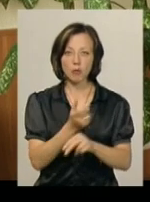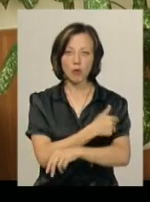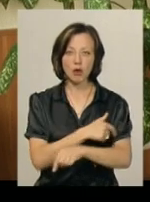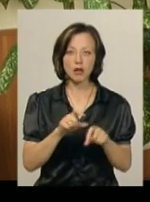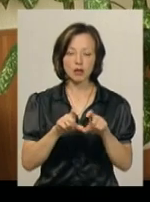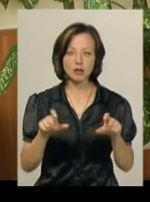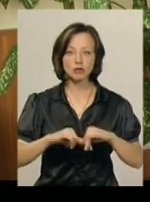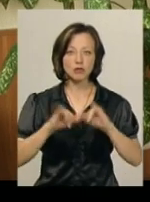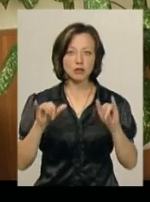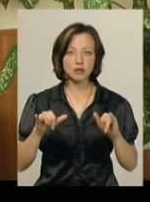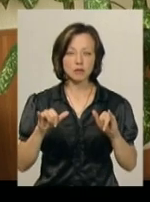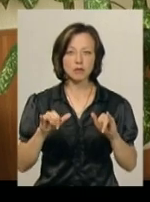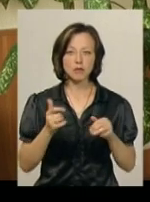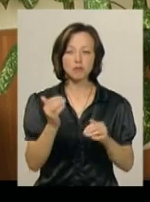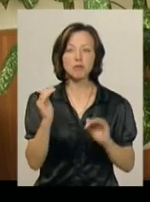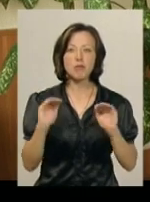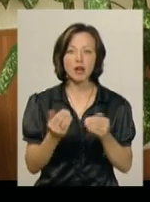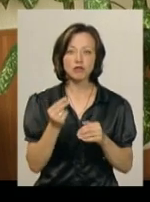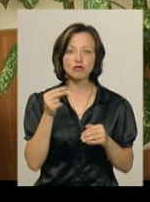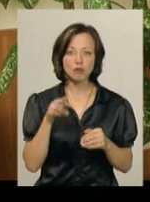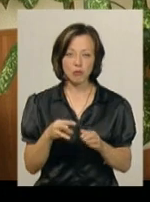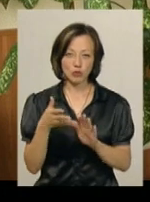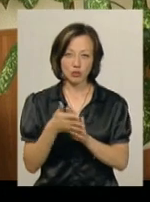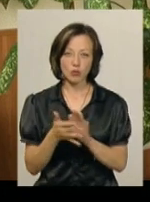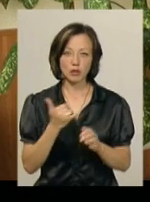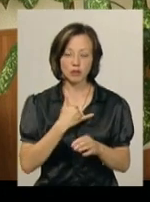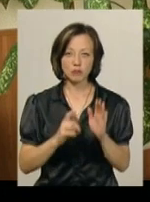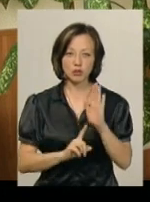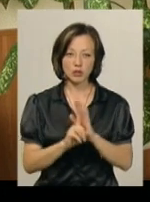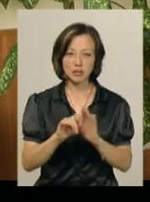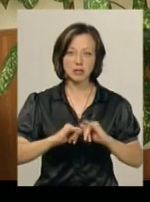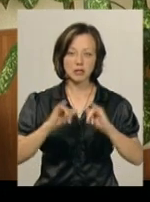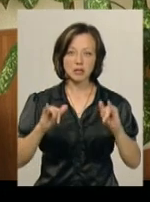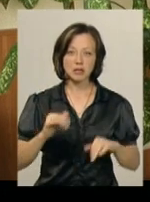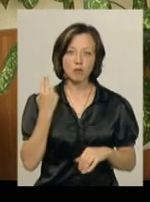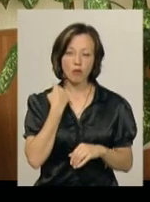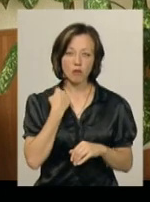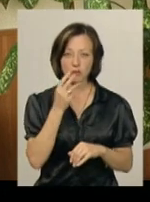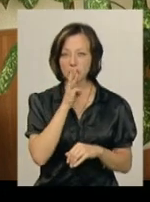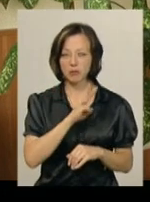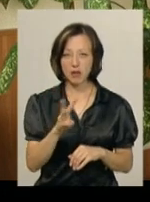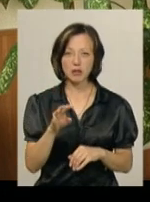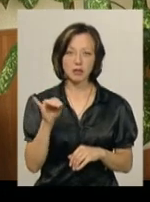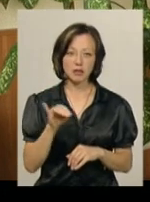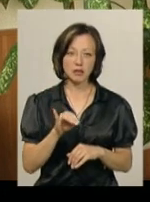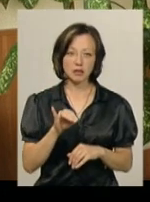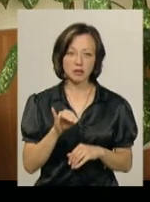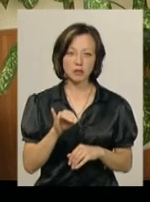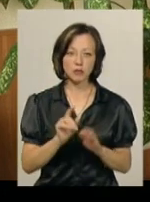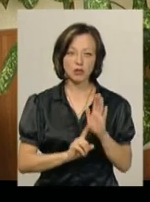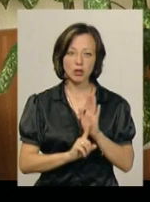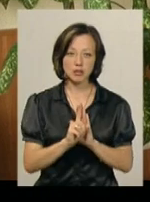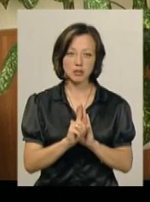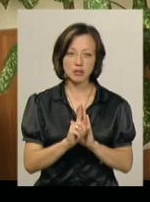значно нижча від розхідної частини. Через що в нас почався зріст заборгованості по заробітній платні, у нас